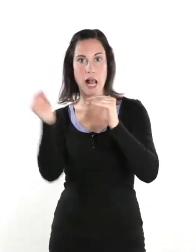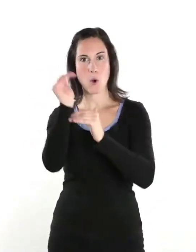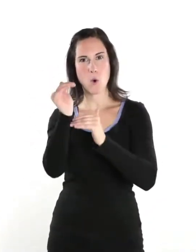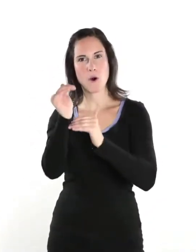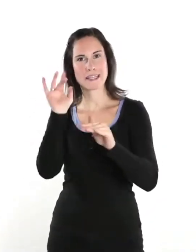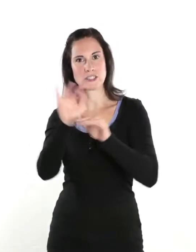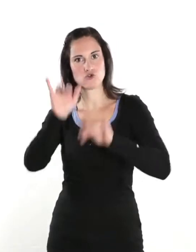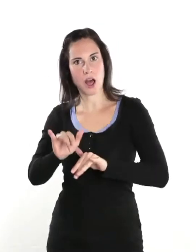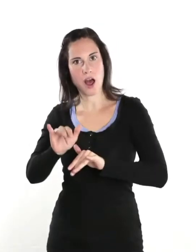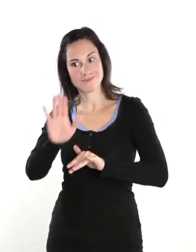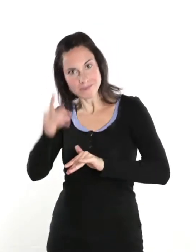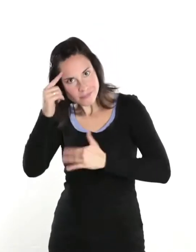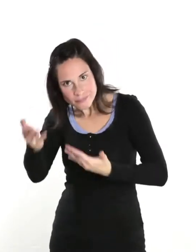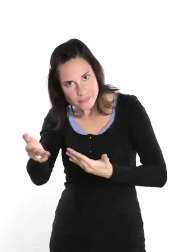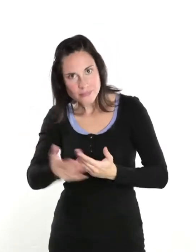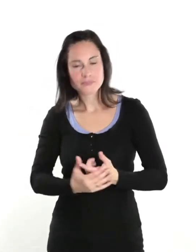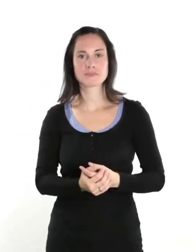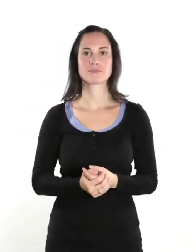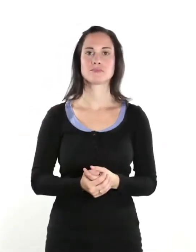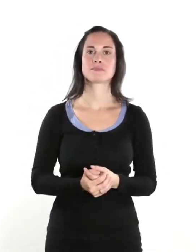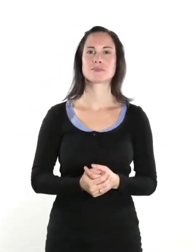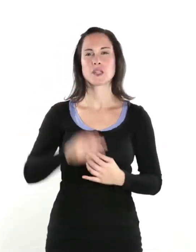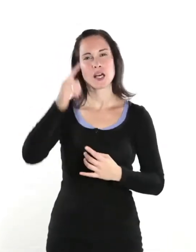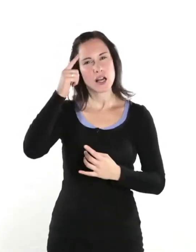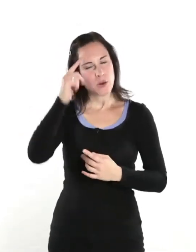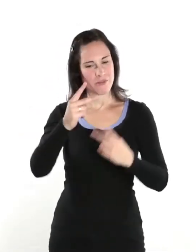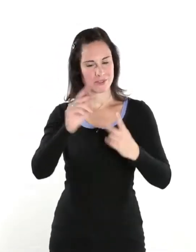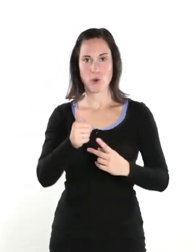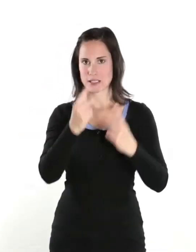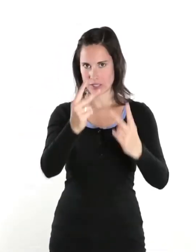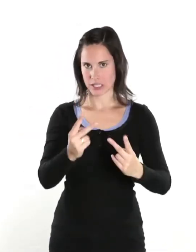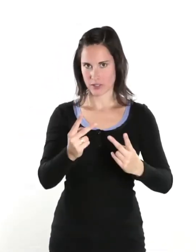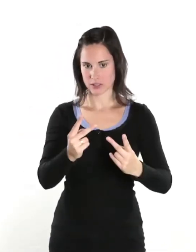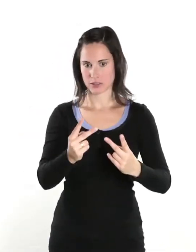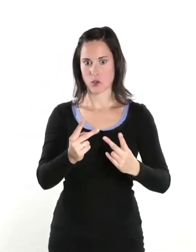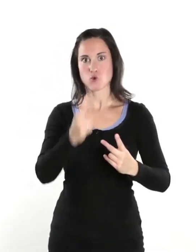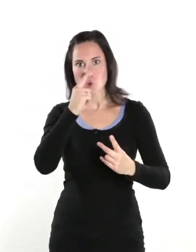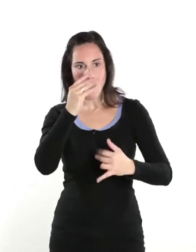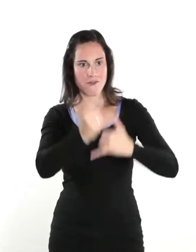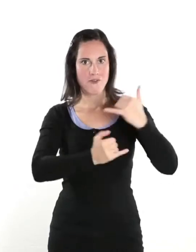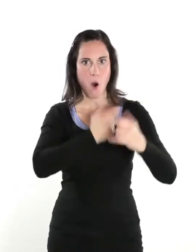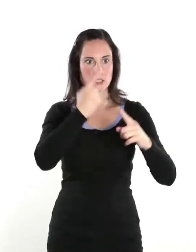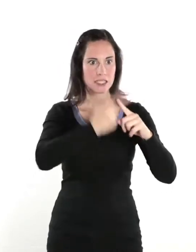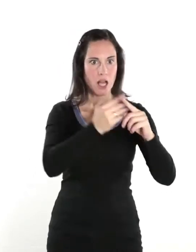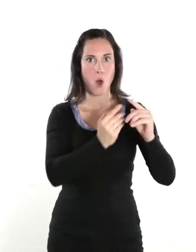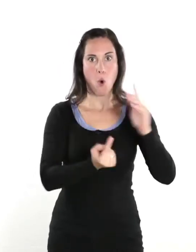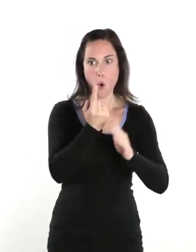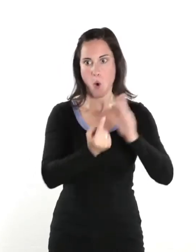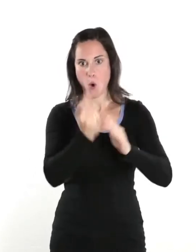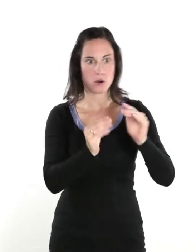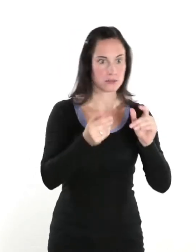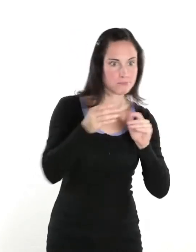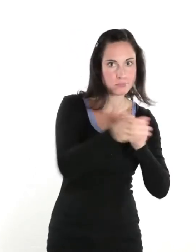Wie begegnen Sie der Kritik an der Festlegung von Frauenquoten? Ich glaube, dass man erstmal klarmachen muss, dass es nicht um